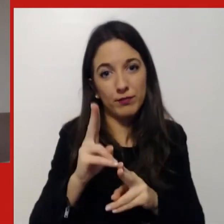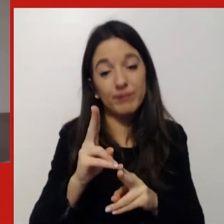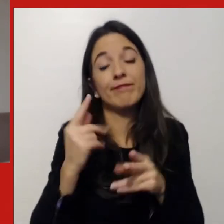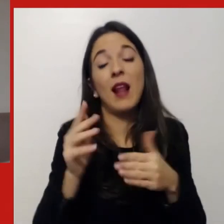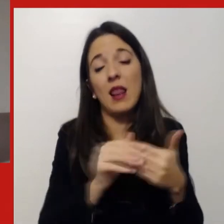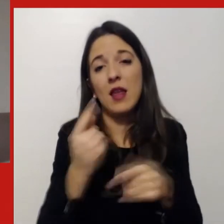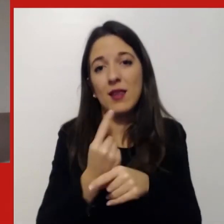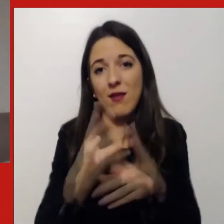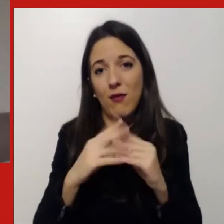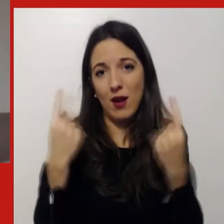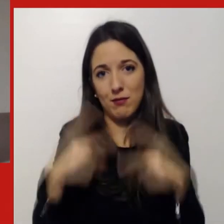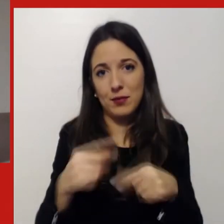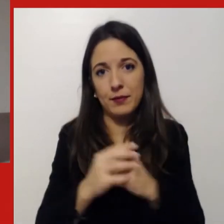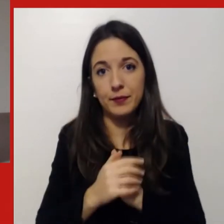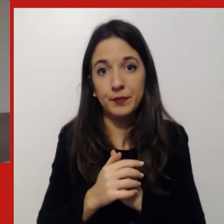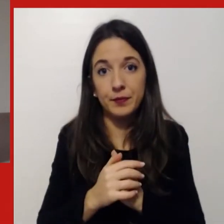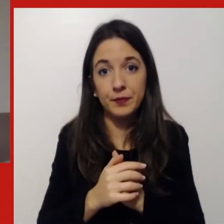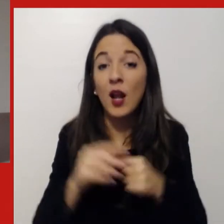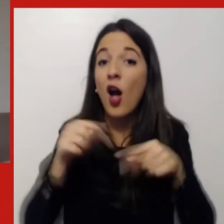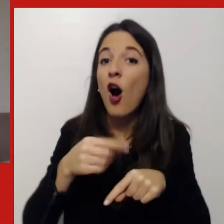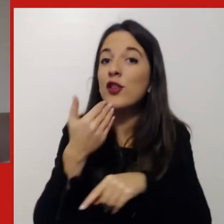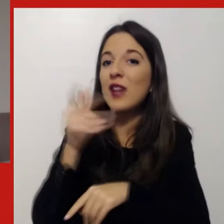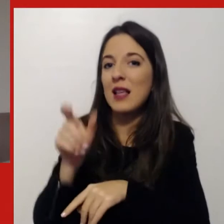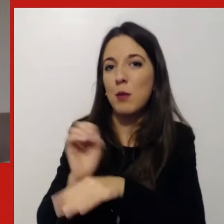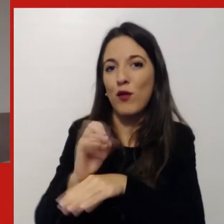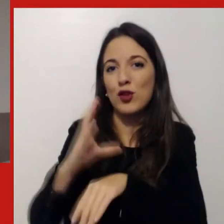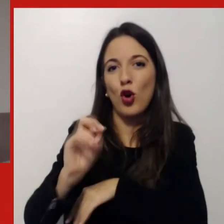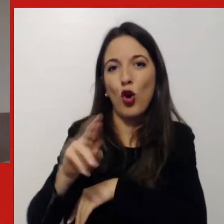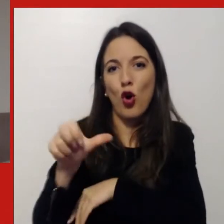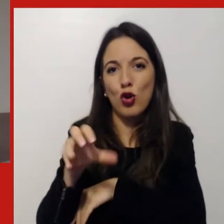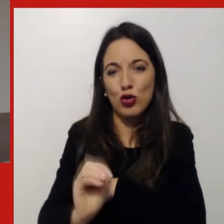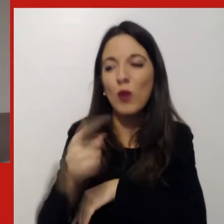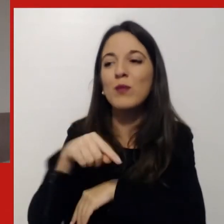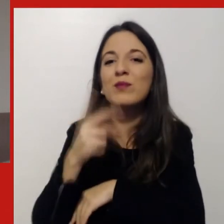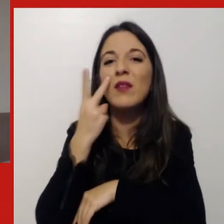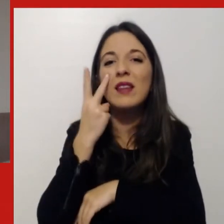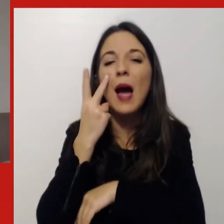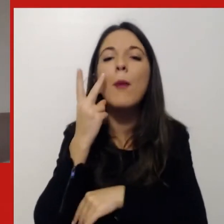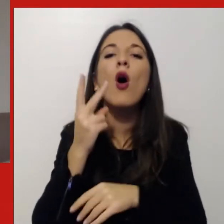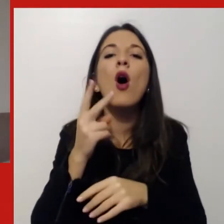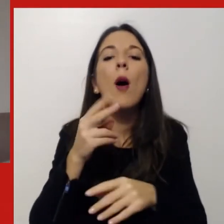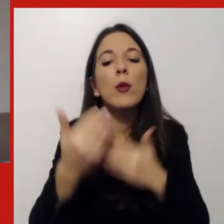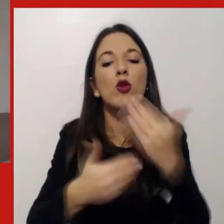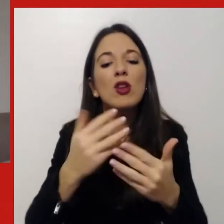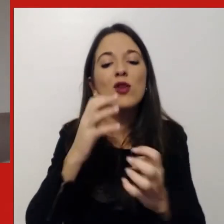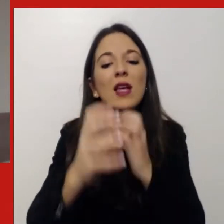specifico di quello che chiamiamo ibridizzazione, non è che appunto il mix tra lavoro a distanza e quello in presenza,